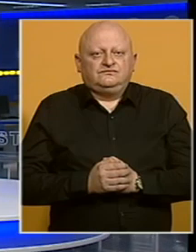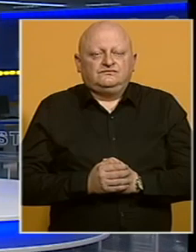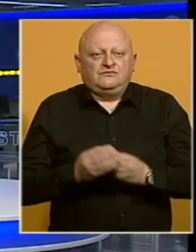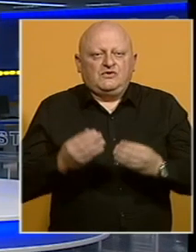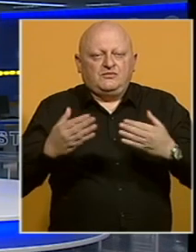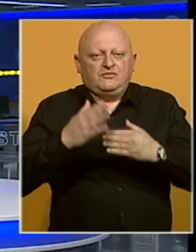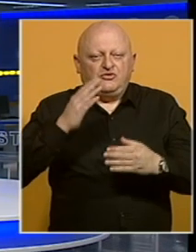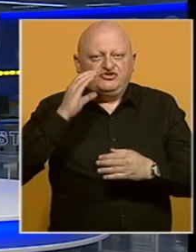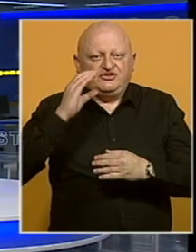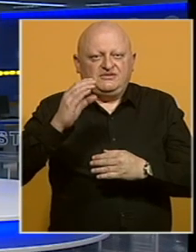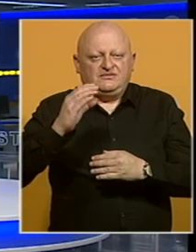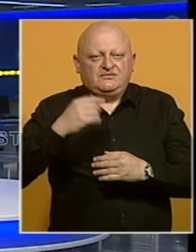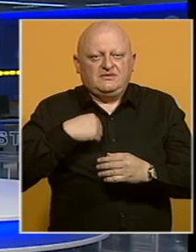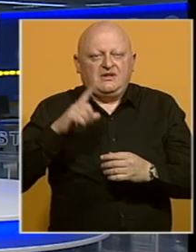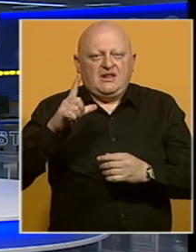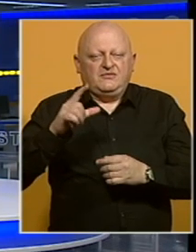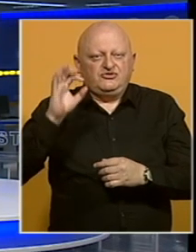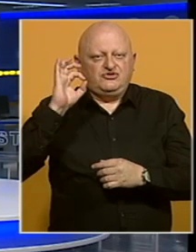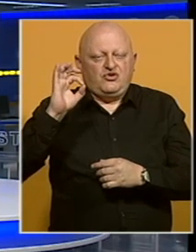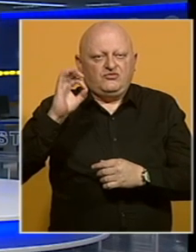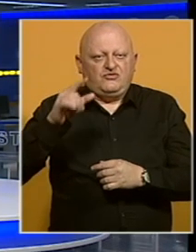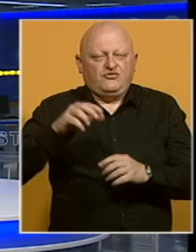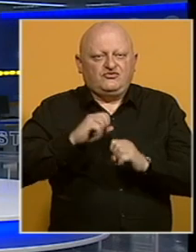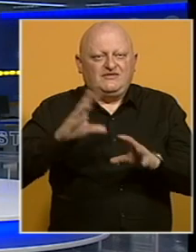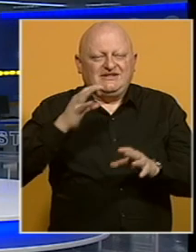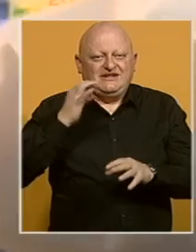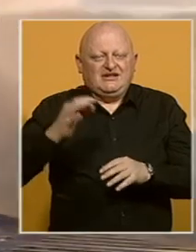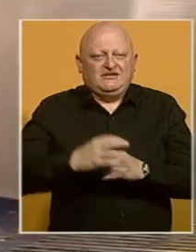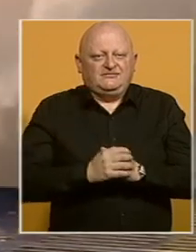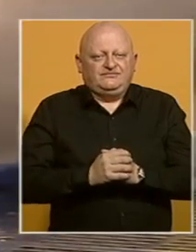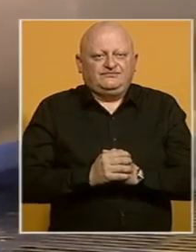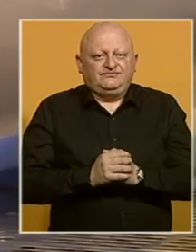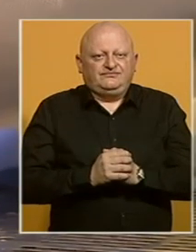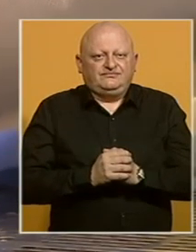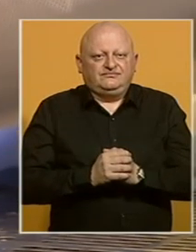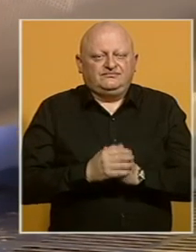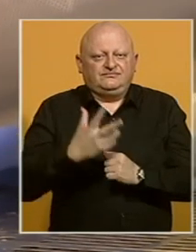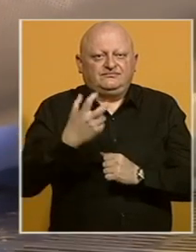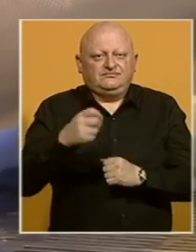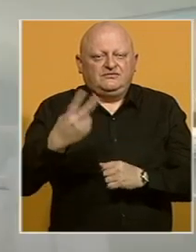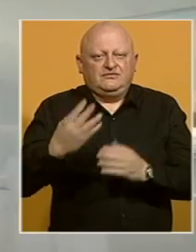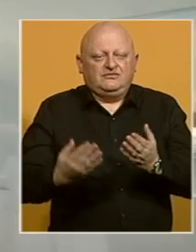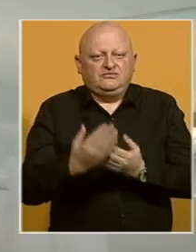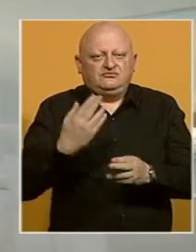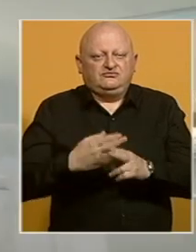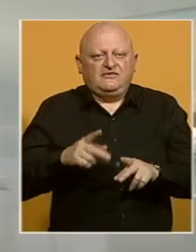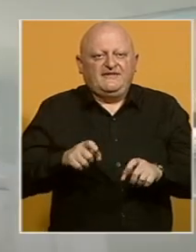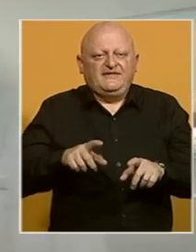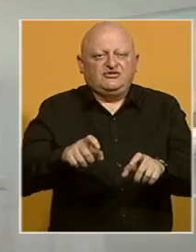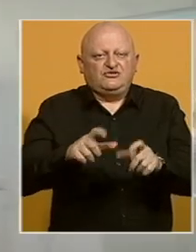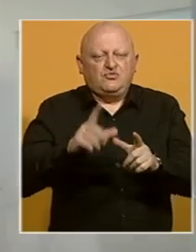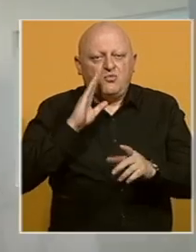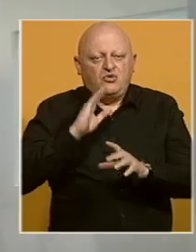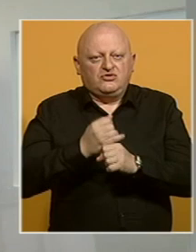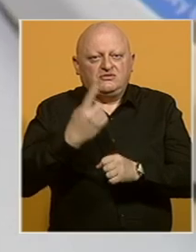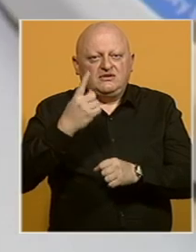Dobroveče poštovani gledaoci, sam Larisa Omerčić, ovo su vijesti dana. 302 nova slučaja zaraze koronavirusom u